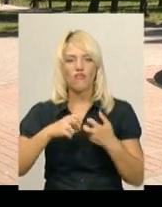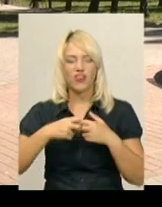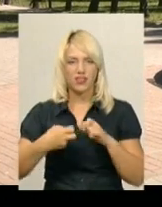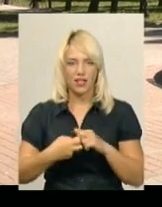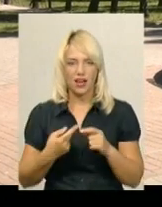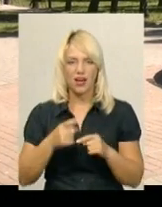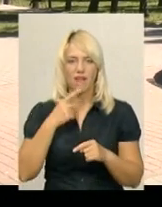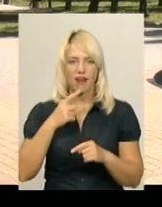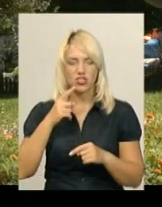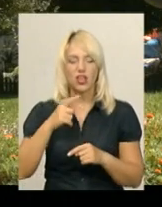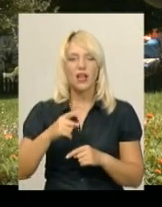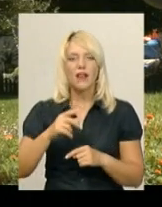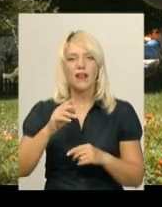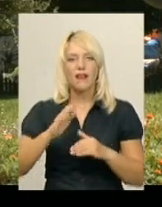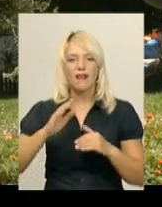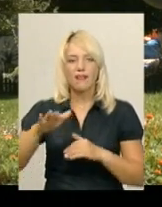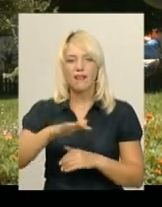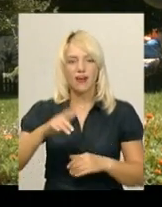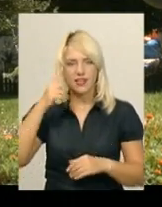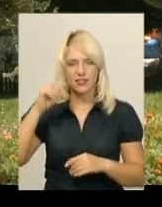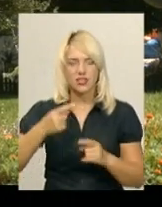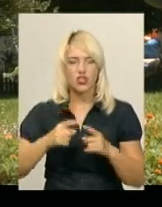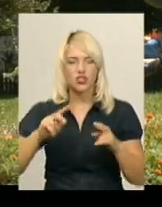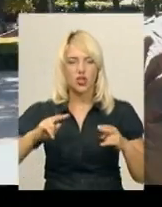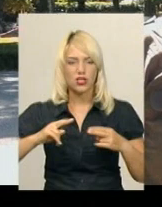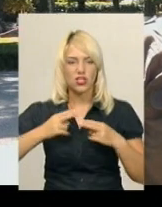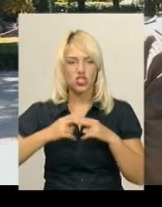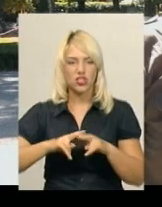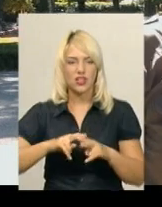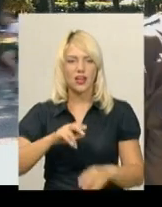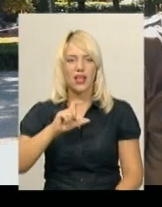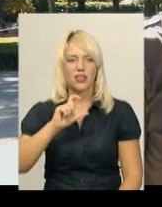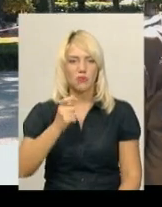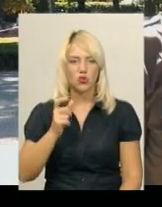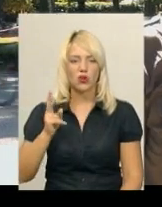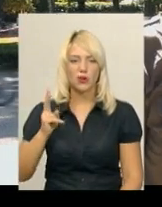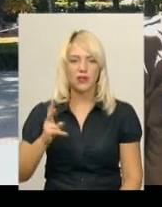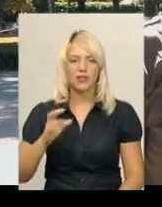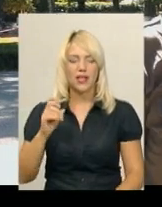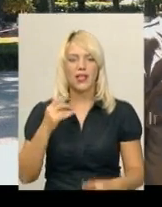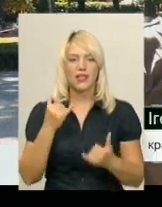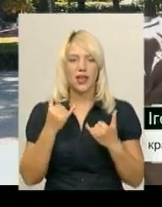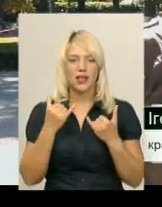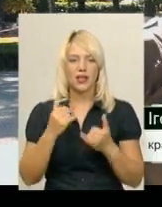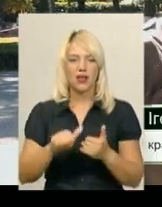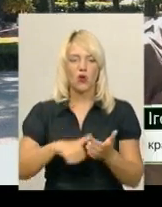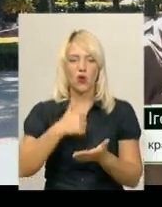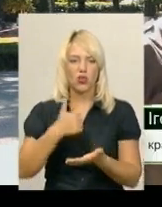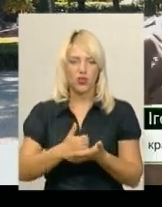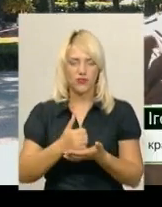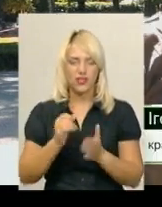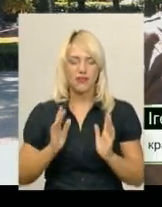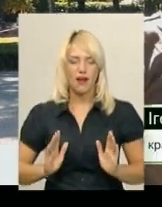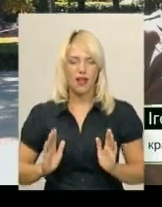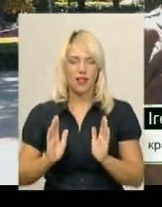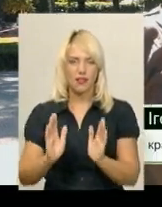краєзнавець Ігор Западенко. Його створив інженер Еммануїл Коренбліт. На цій сьогоднішній головній алеї